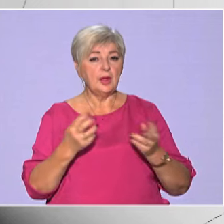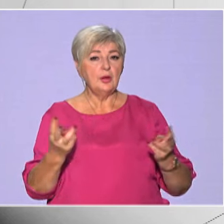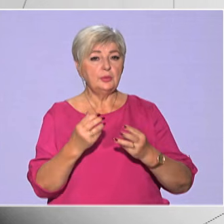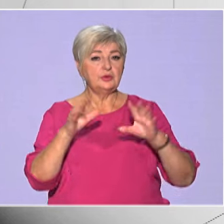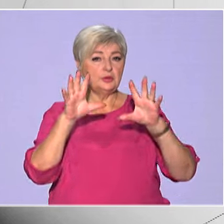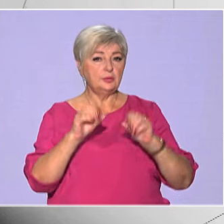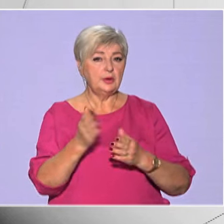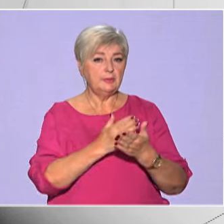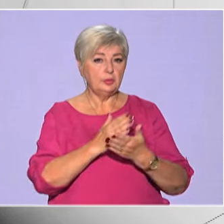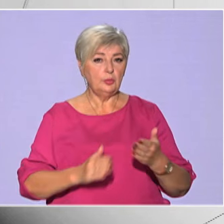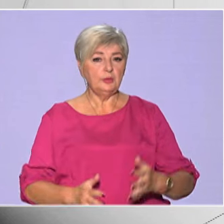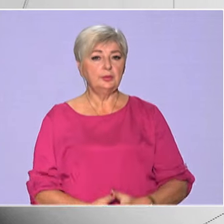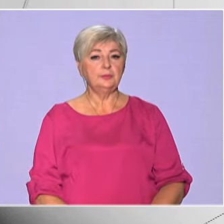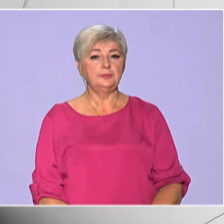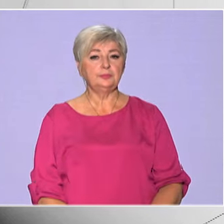ліквідовано.